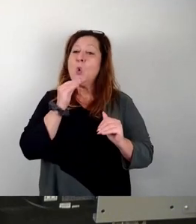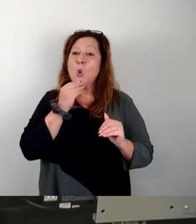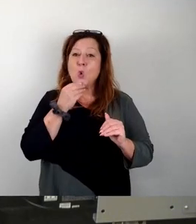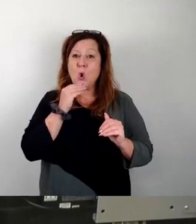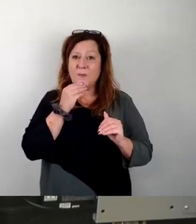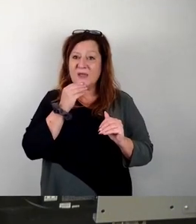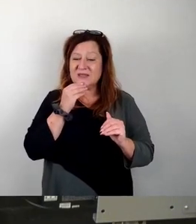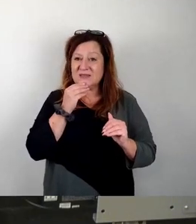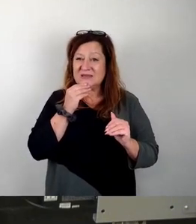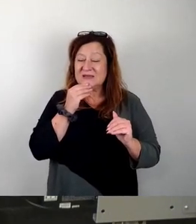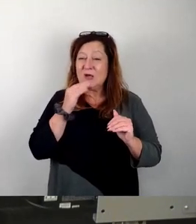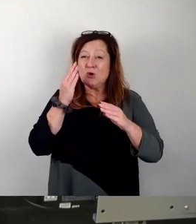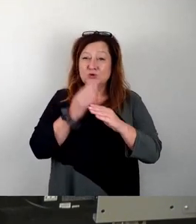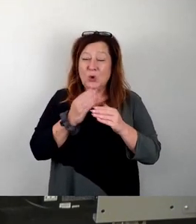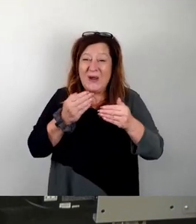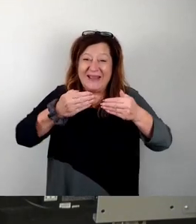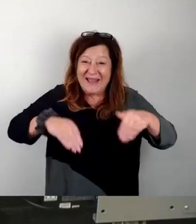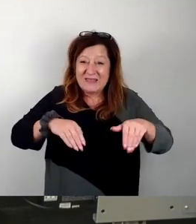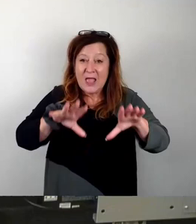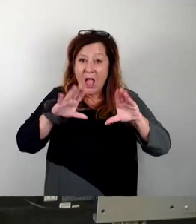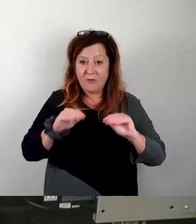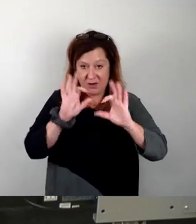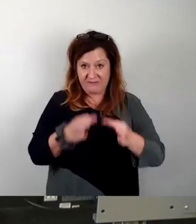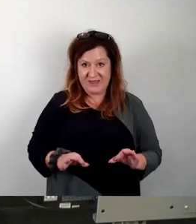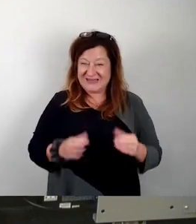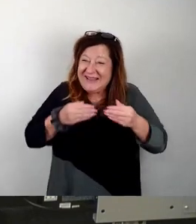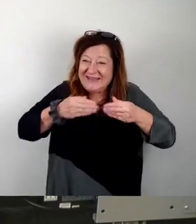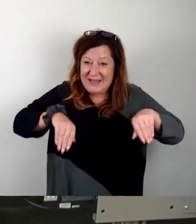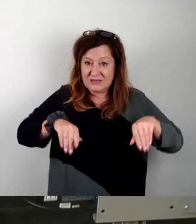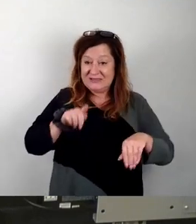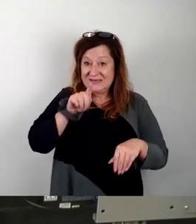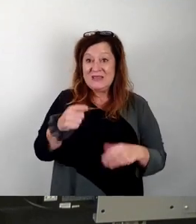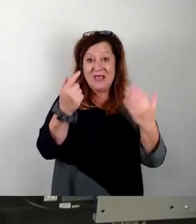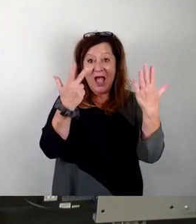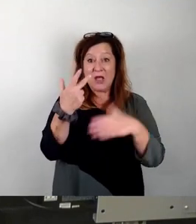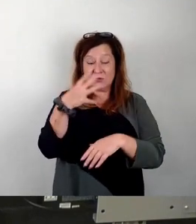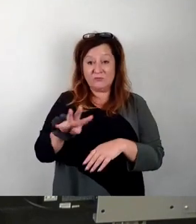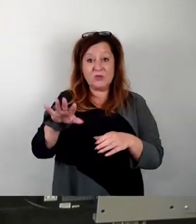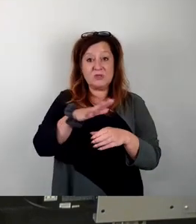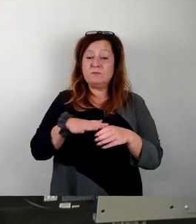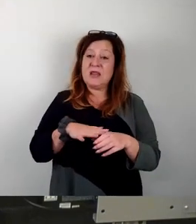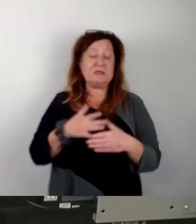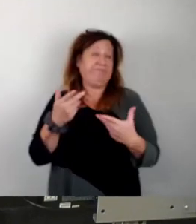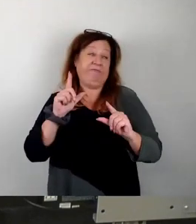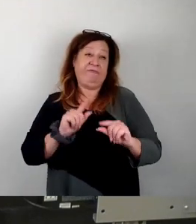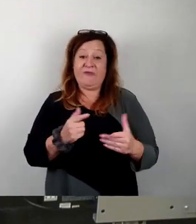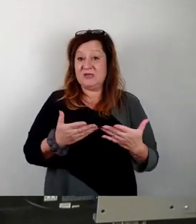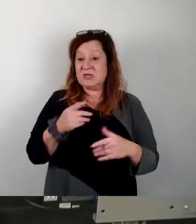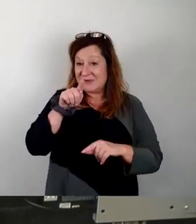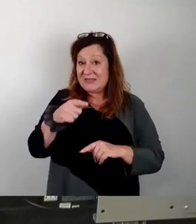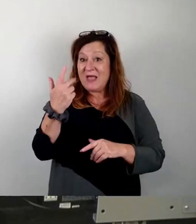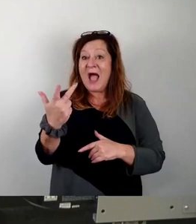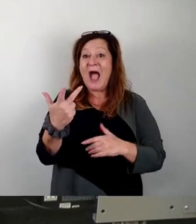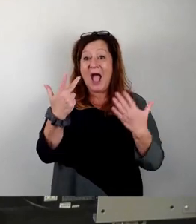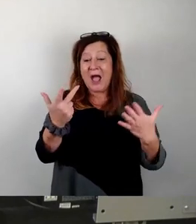an der Grenze der Aufnahmefähigkeit. Und diese 48 Plätze, das klingt jetzt unheimlich wenig, aber diese 48 Plätze waren ein wichtiger